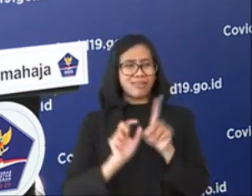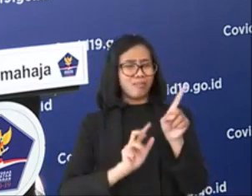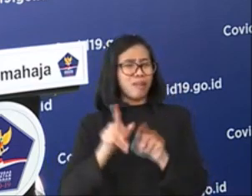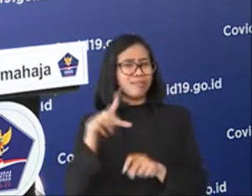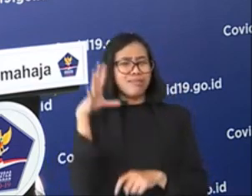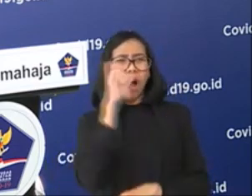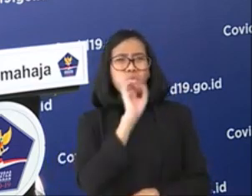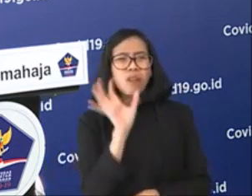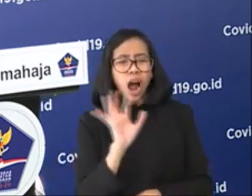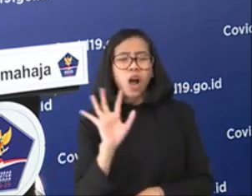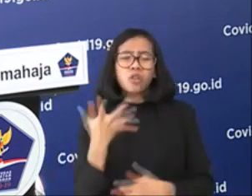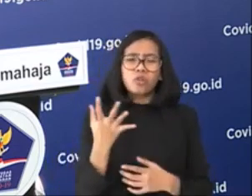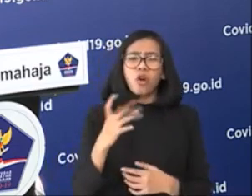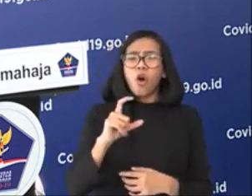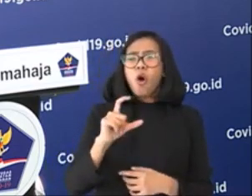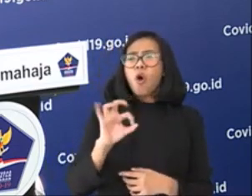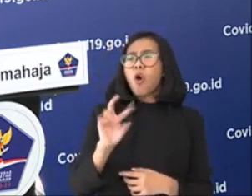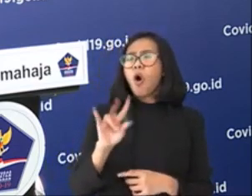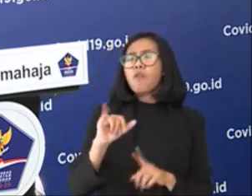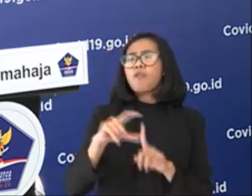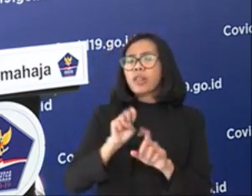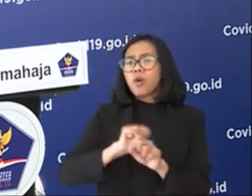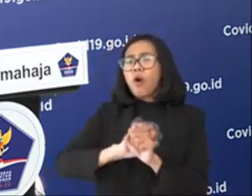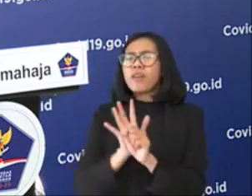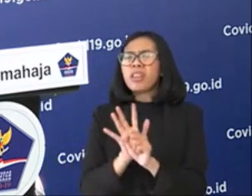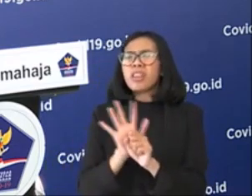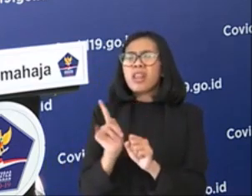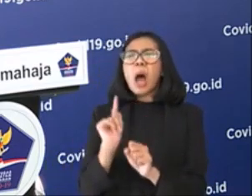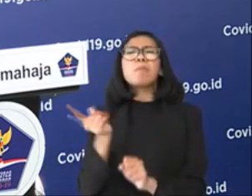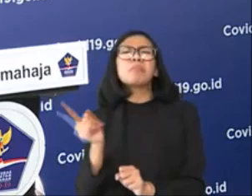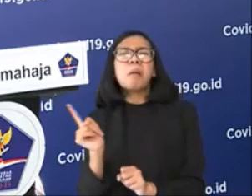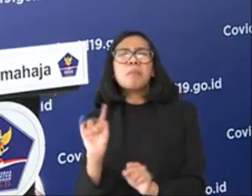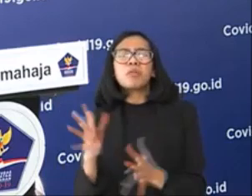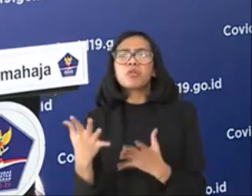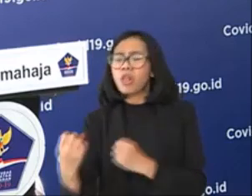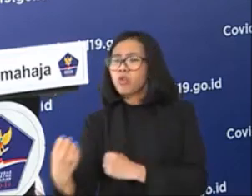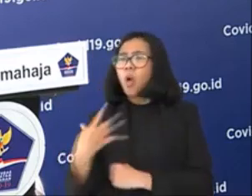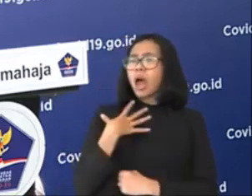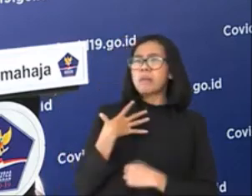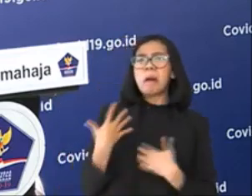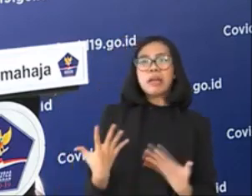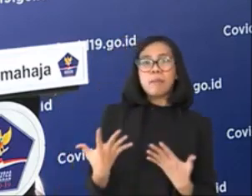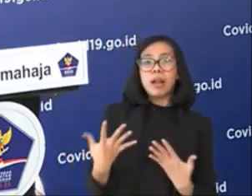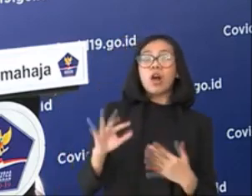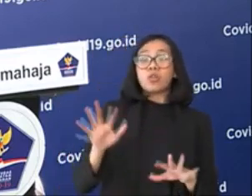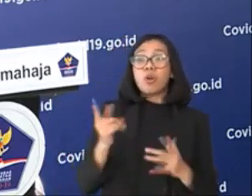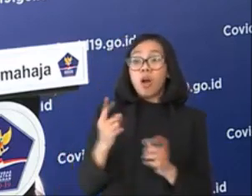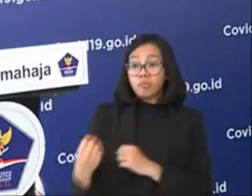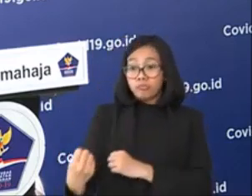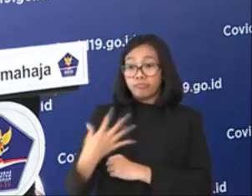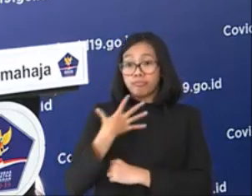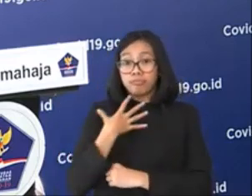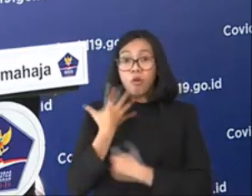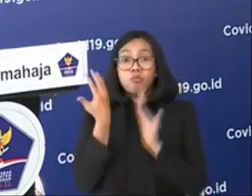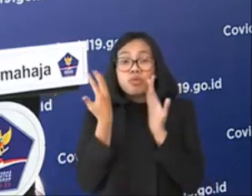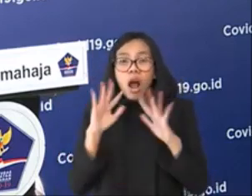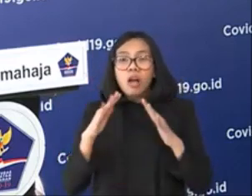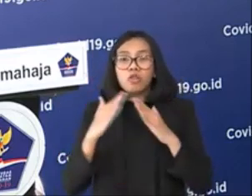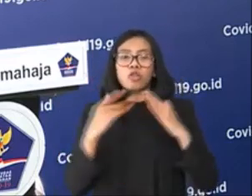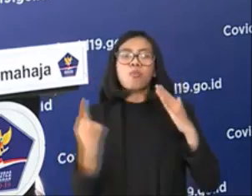Bagaimana penyebabnya, apa dampaknya, dan apa yang harus kita lakukan di rumah untuk menangani ini.